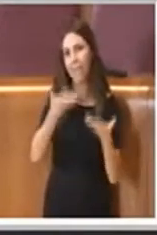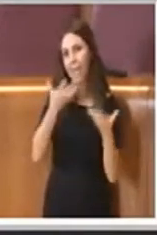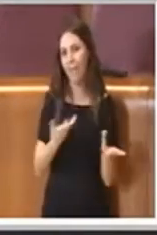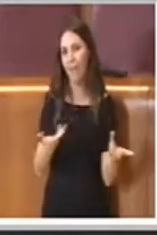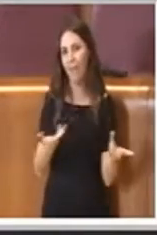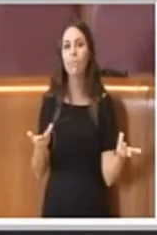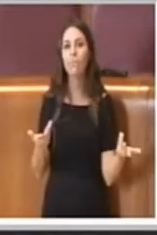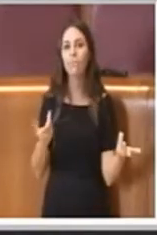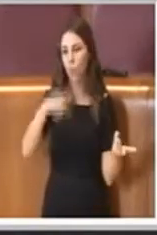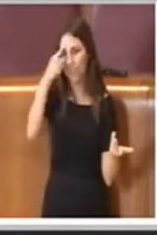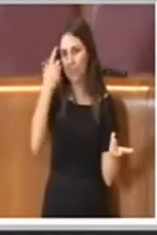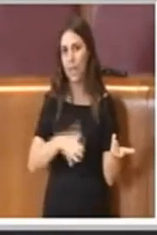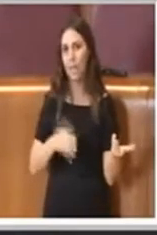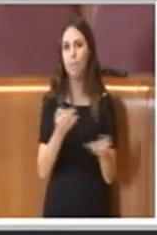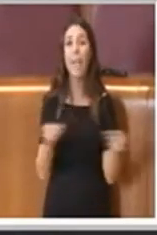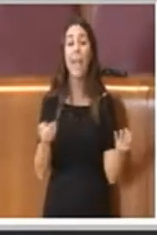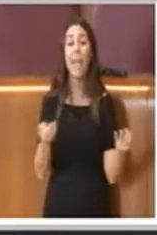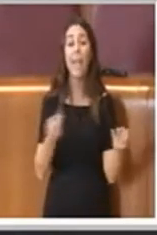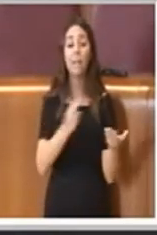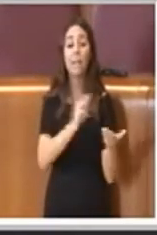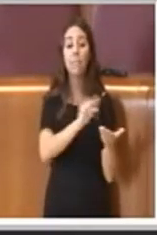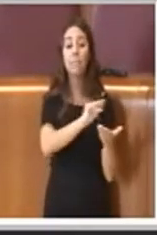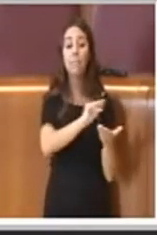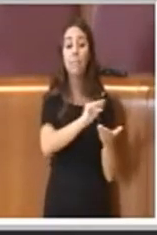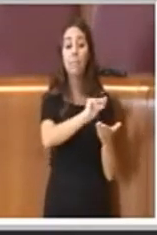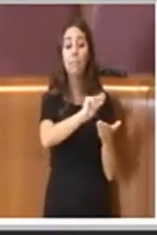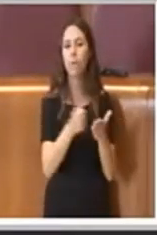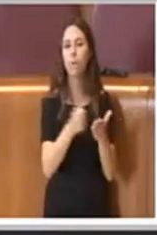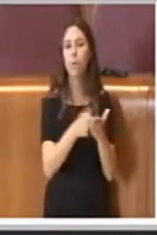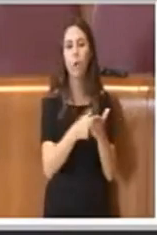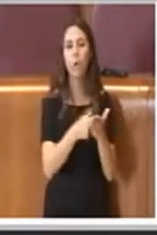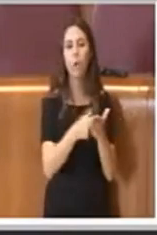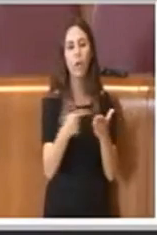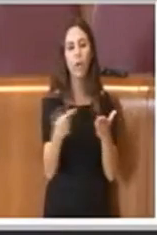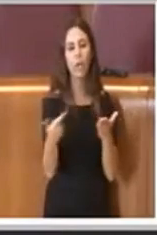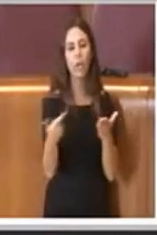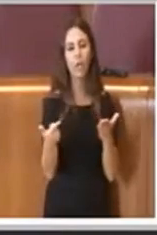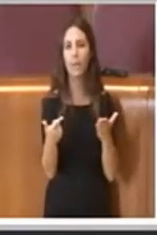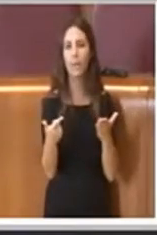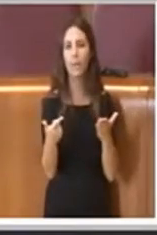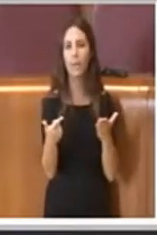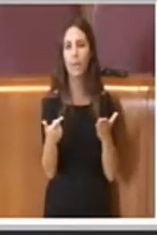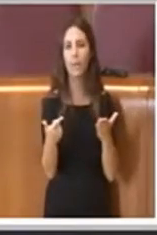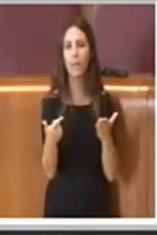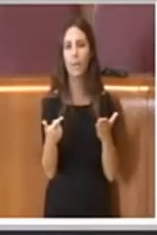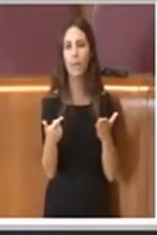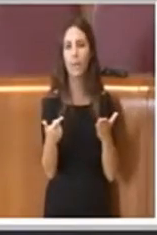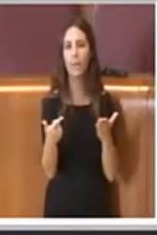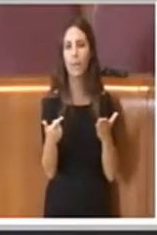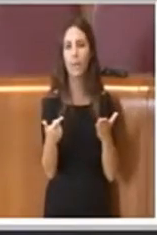Questo è un emendamento molto importante perché lo leggo così